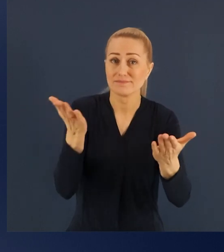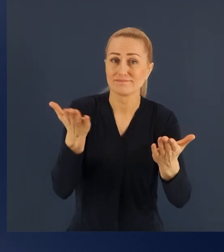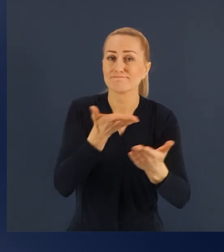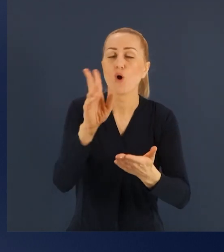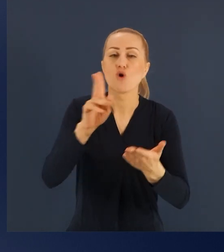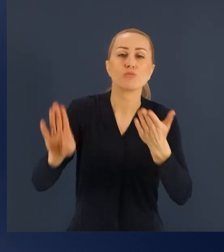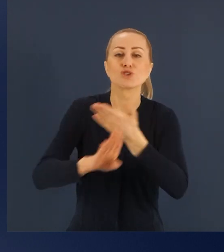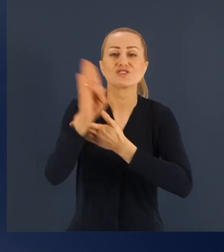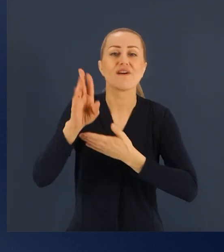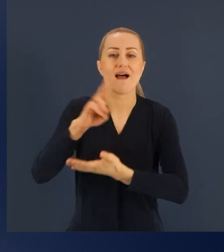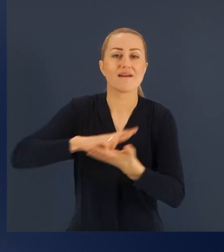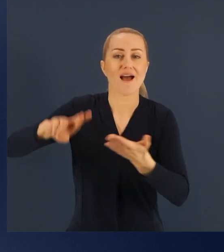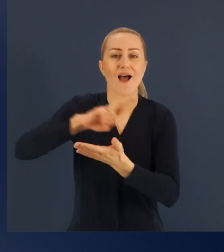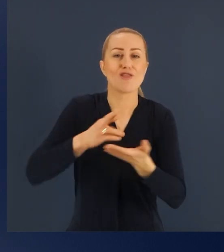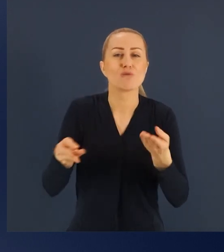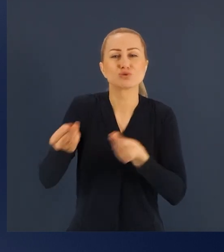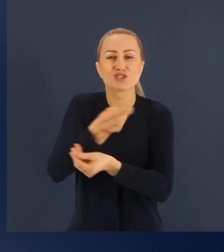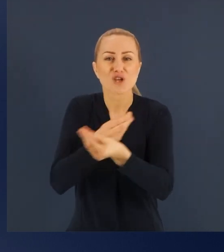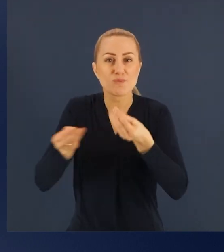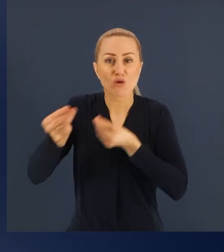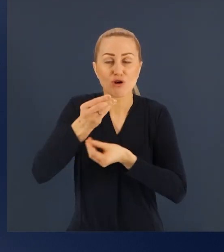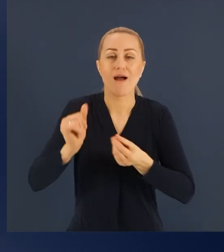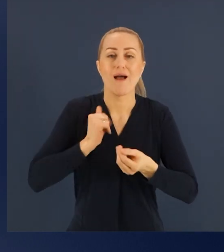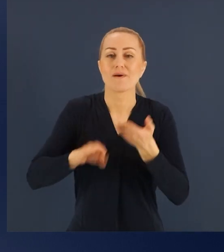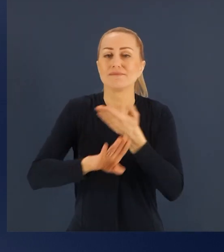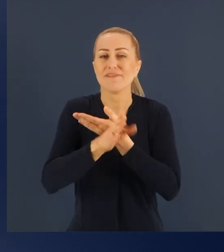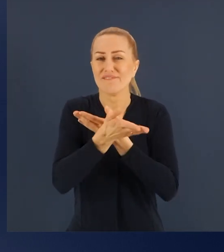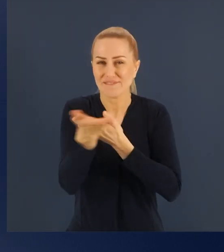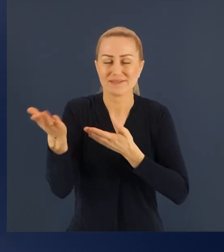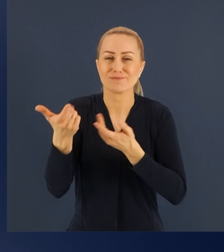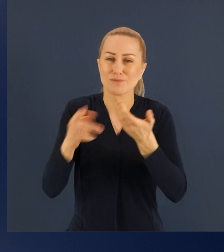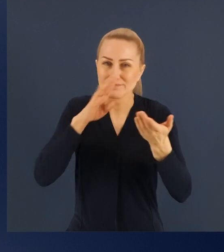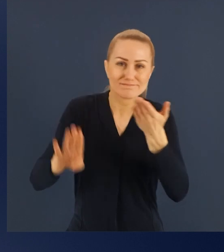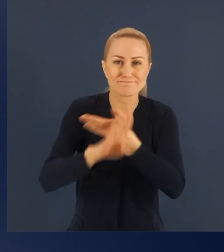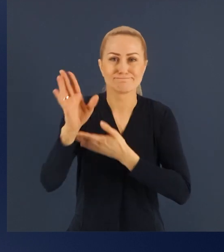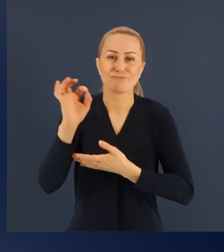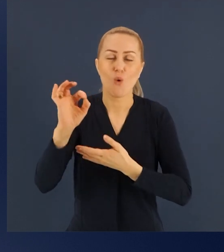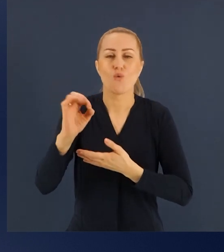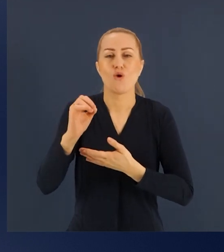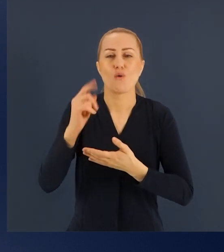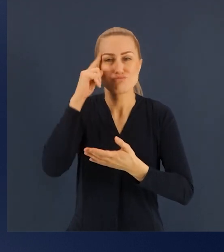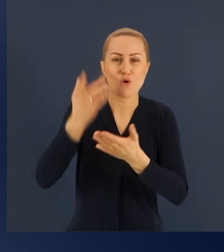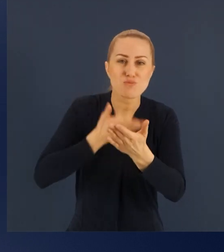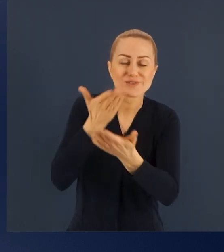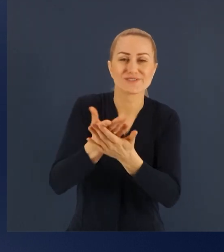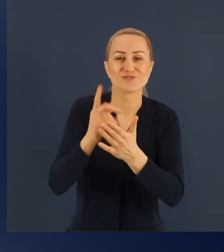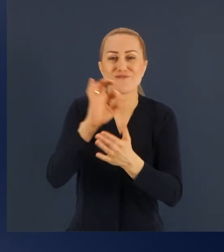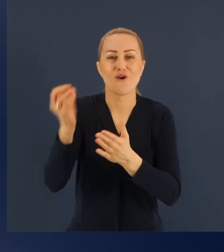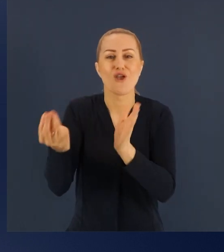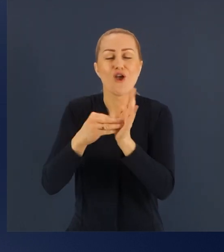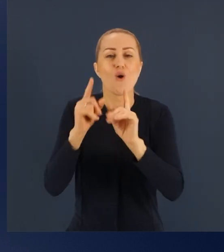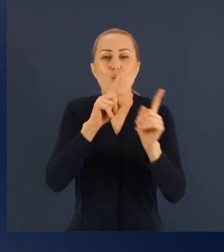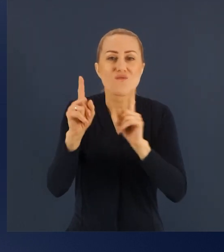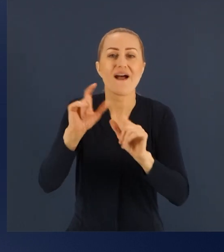przedstawić swoje propozycje, swoje uwagi odnośnie sytuacji i środków zaradczych, jakie są podejmowane w naszym kraju w